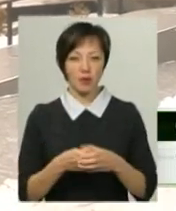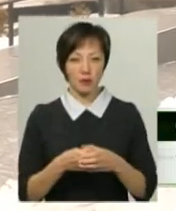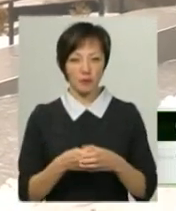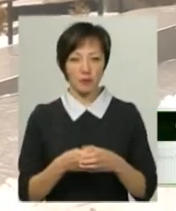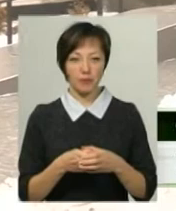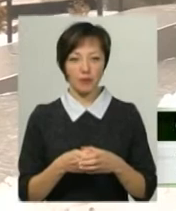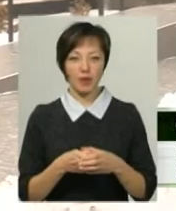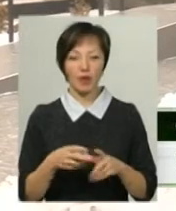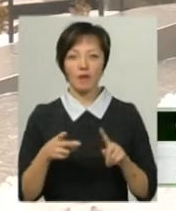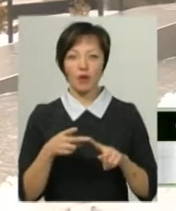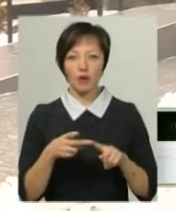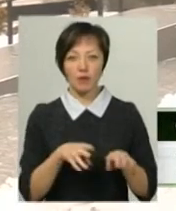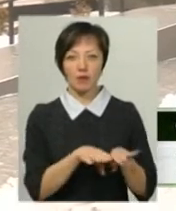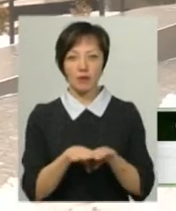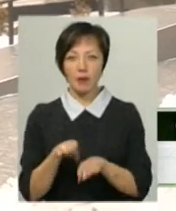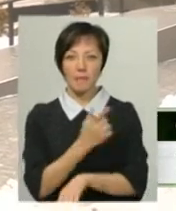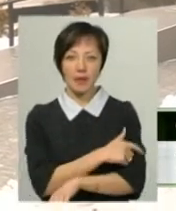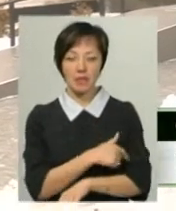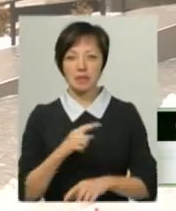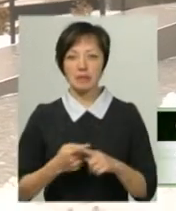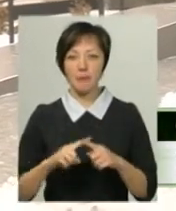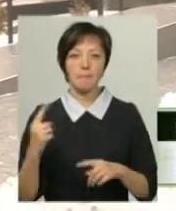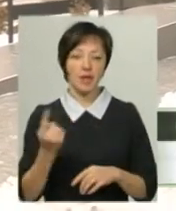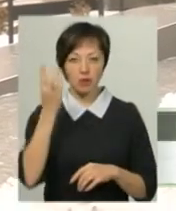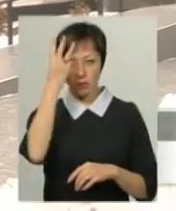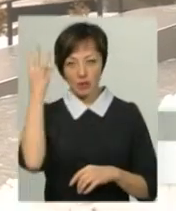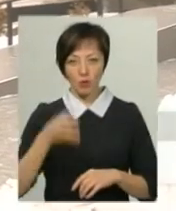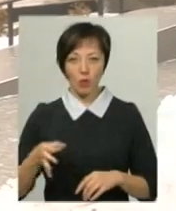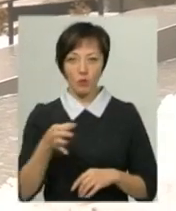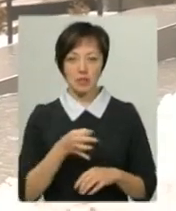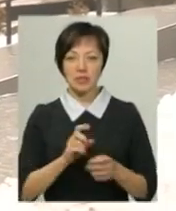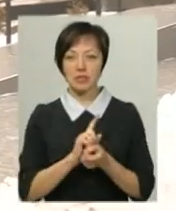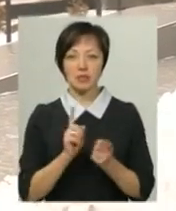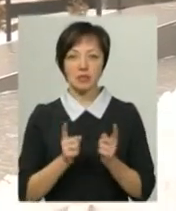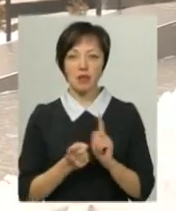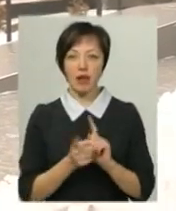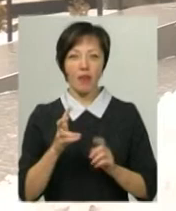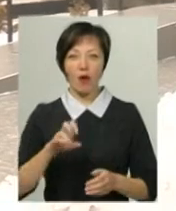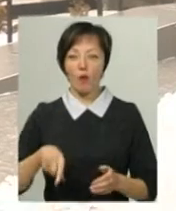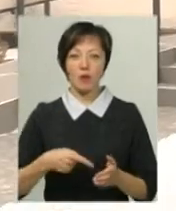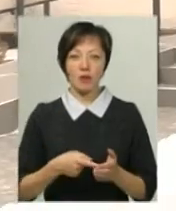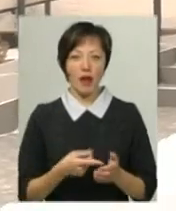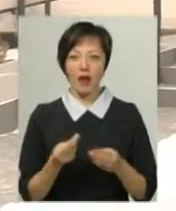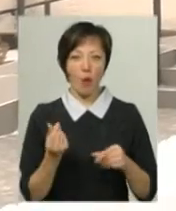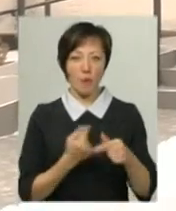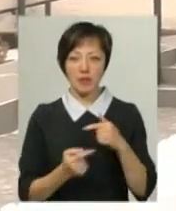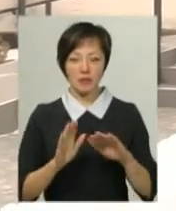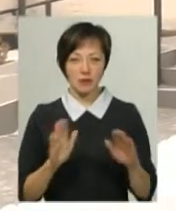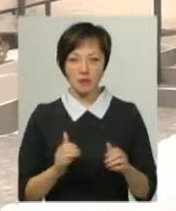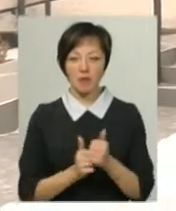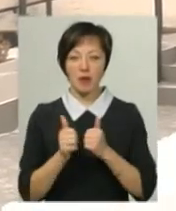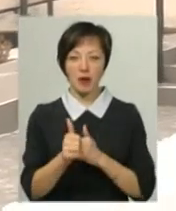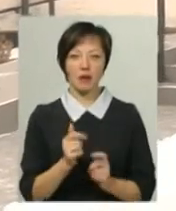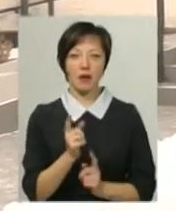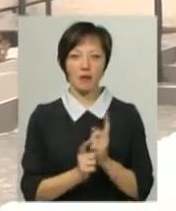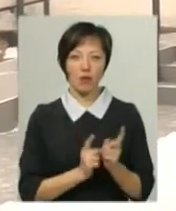на вторинному рівні медицини, це перше у Хмельницькій області, яке стало комунальним, некомерційним. Вони дійсно пішли вперед